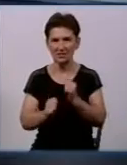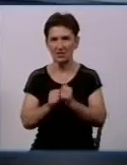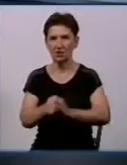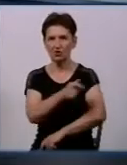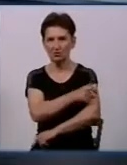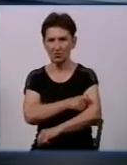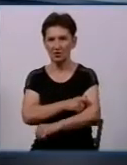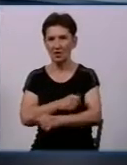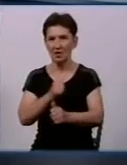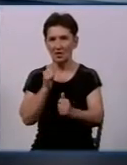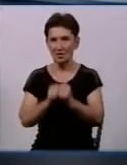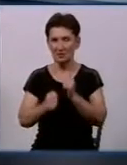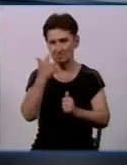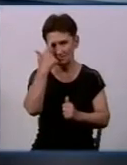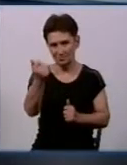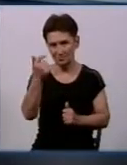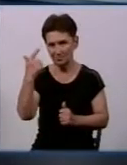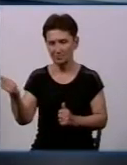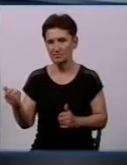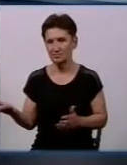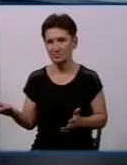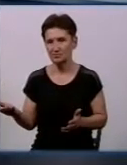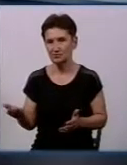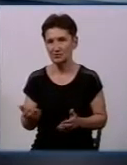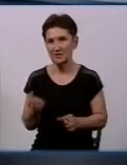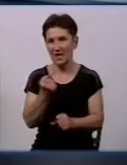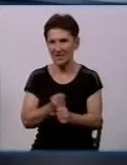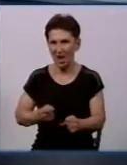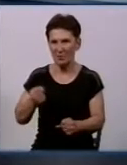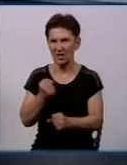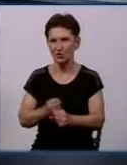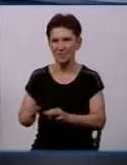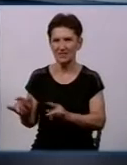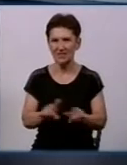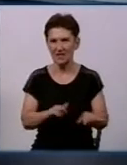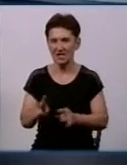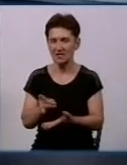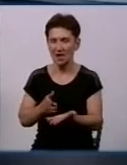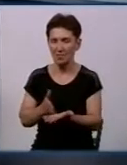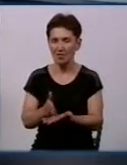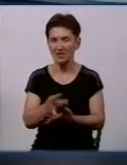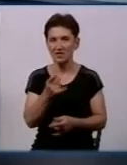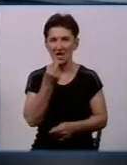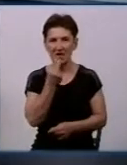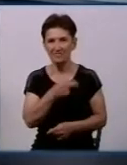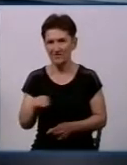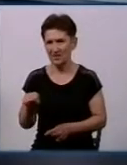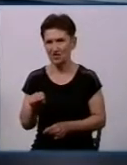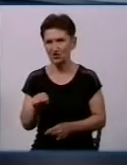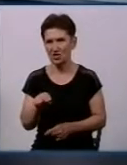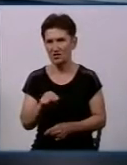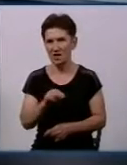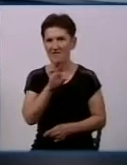інформація до кожного керівника і напрацьовуються дії, направлені на покращення ефективності нашої роботи.